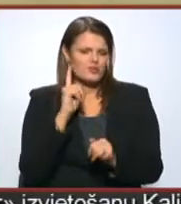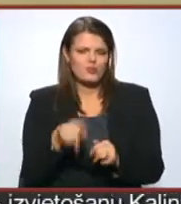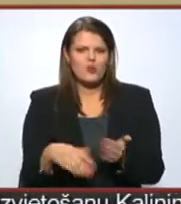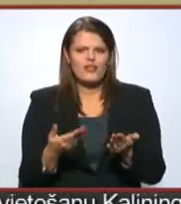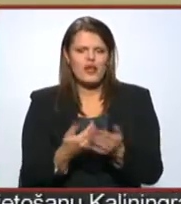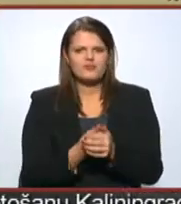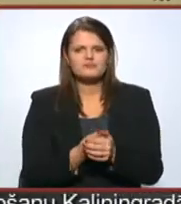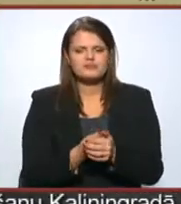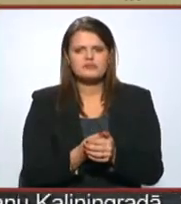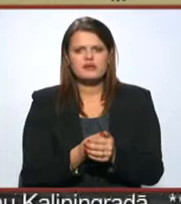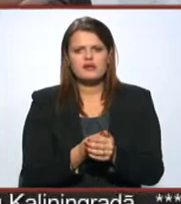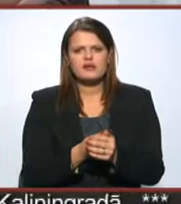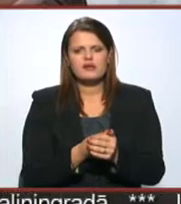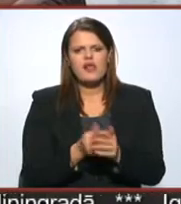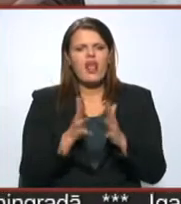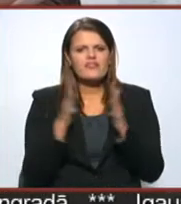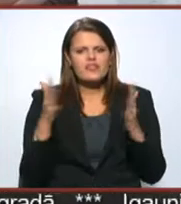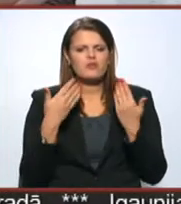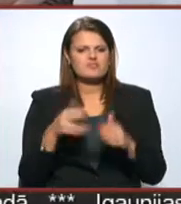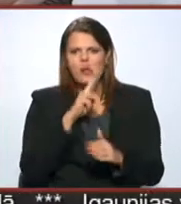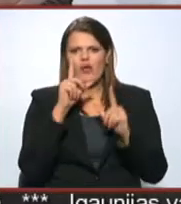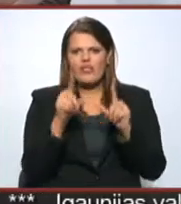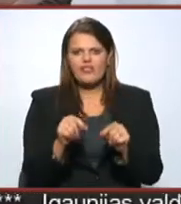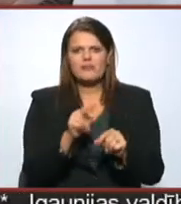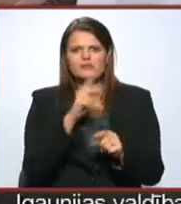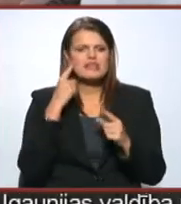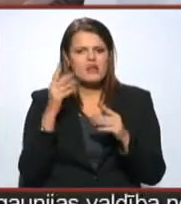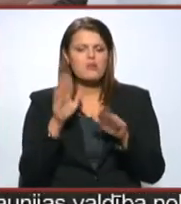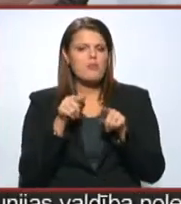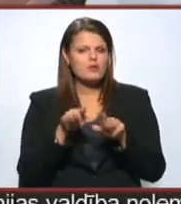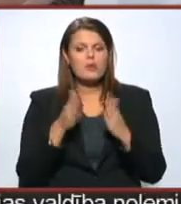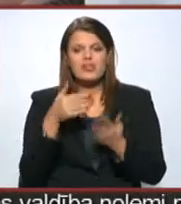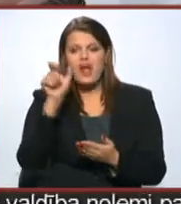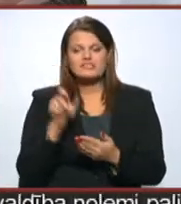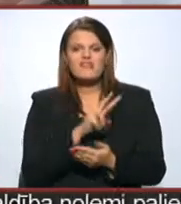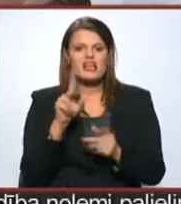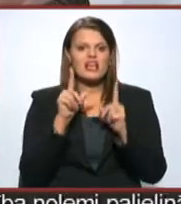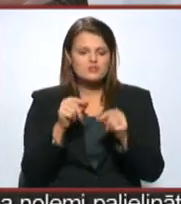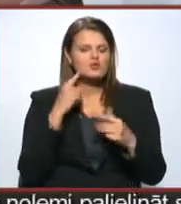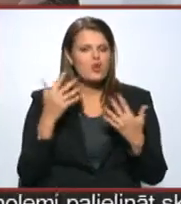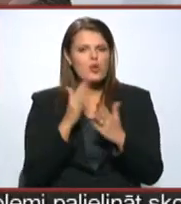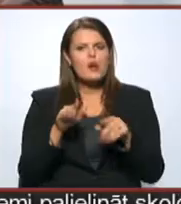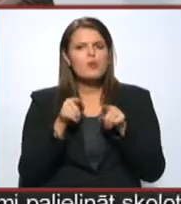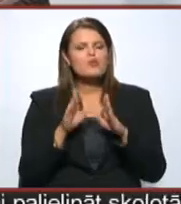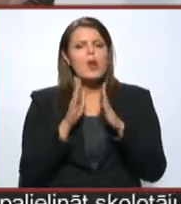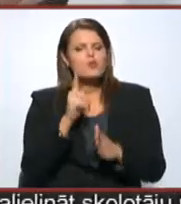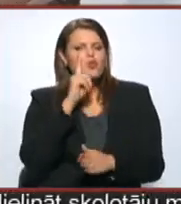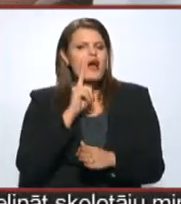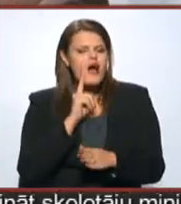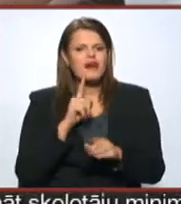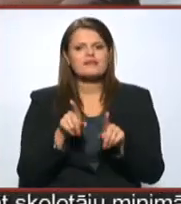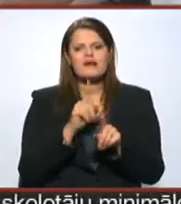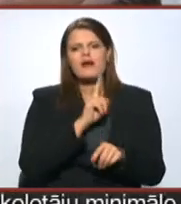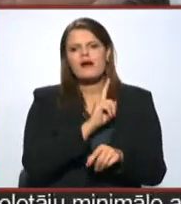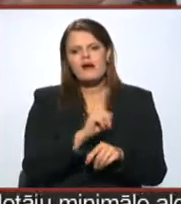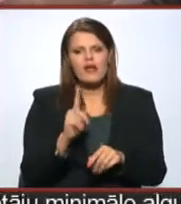Slikti ir, protams, slikti. Daudzi jau nebrauc, nemaz nedomā par to, bet pasažieri, kas braukā, domā par to, lai būtu ērti. Ērti